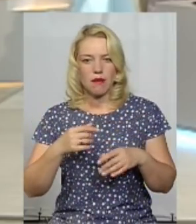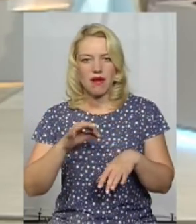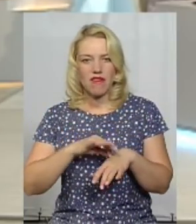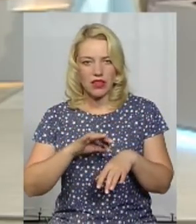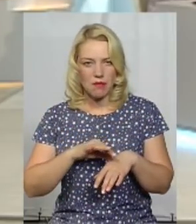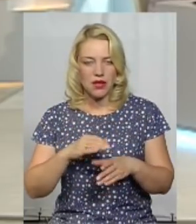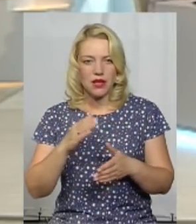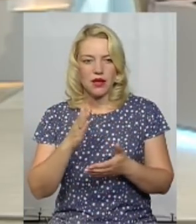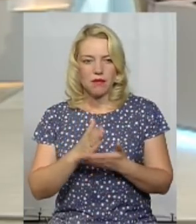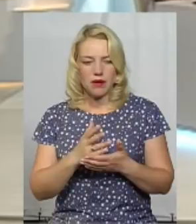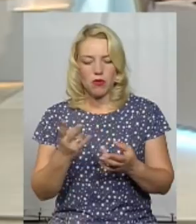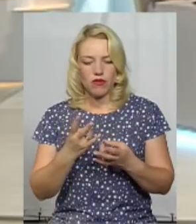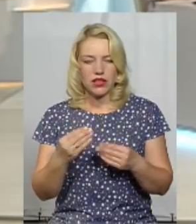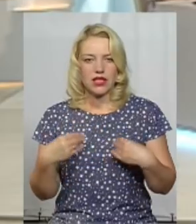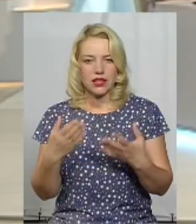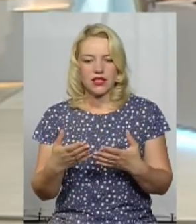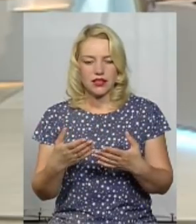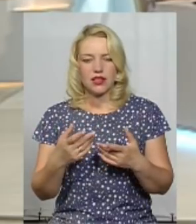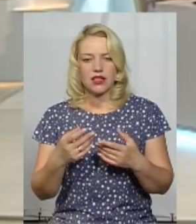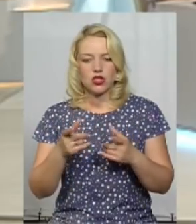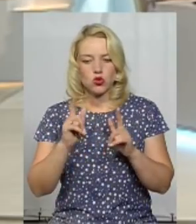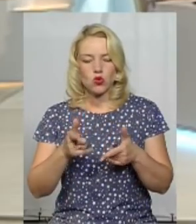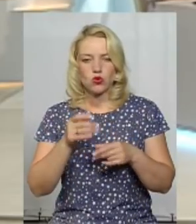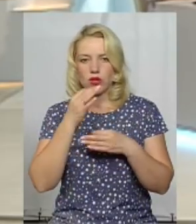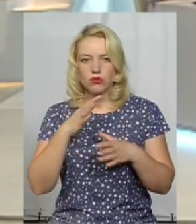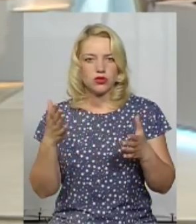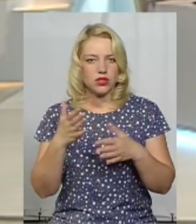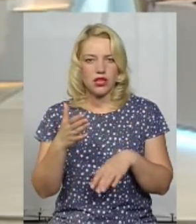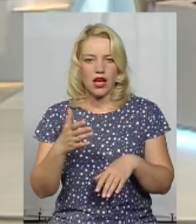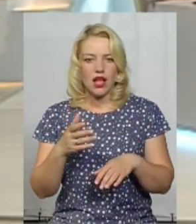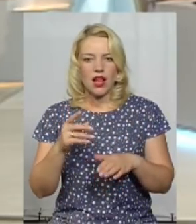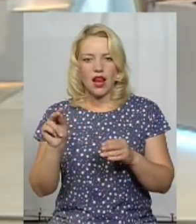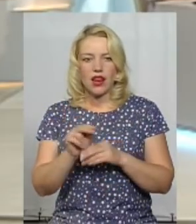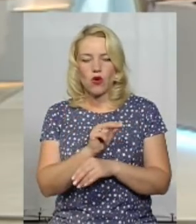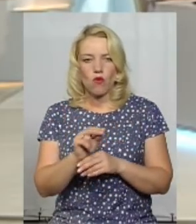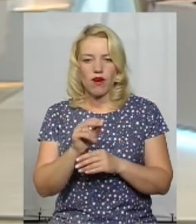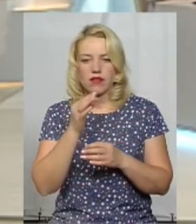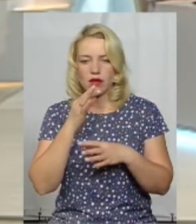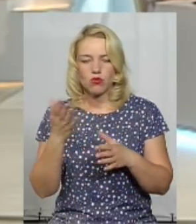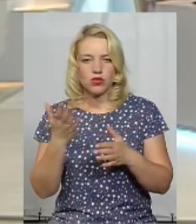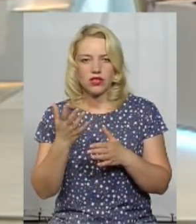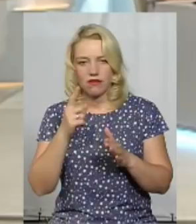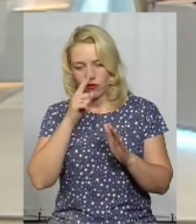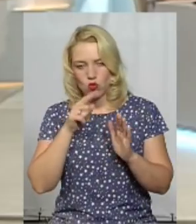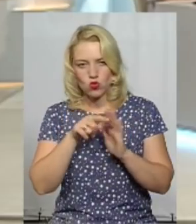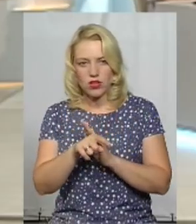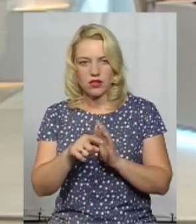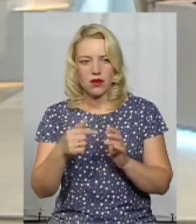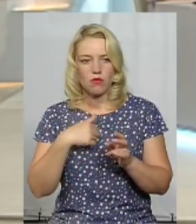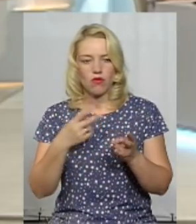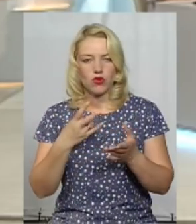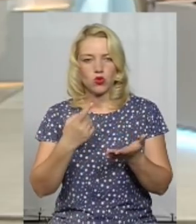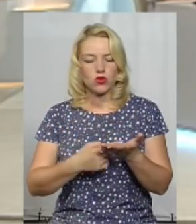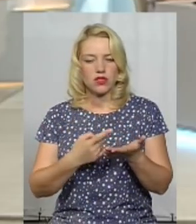теж має дати згоду на будь-яке лікування. І будь-яке втручання. Воно потрібно бути в доказовій